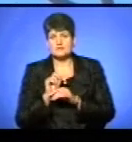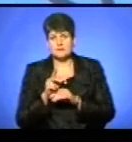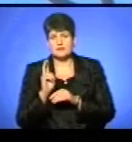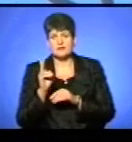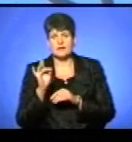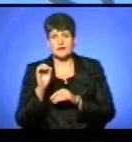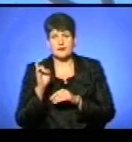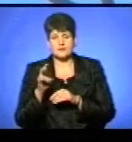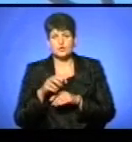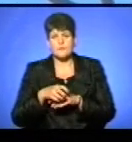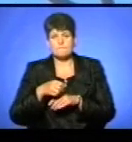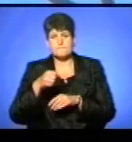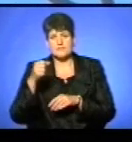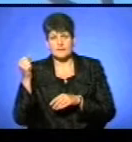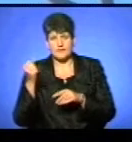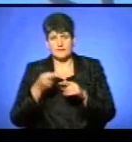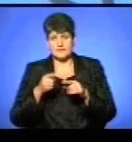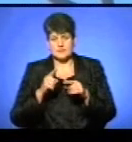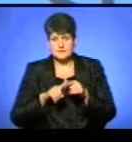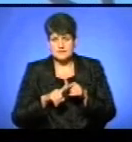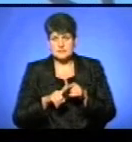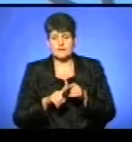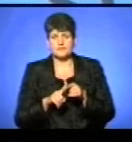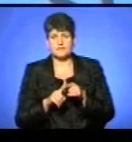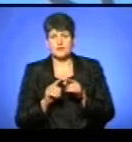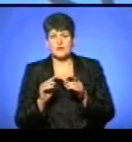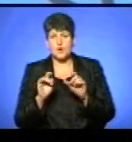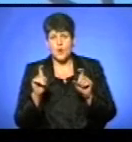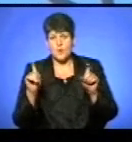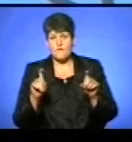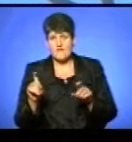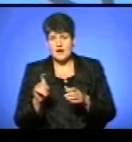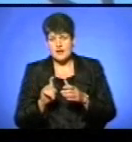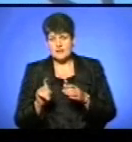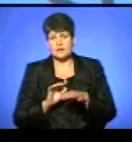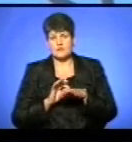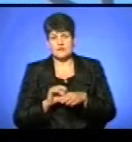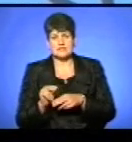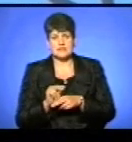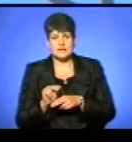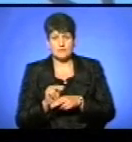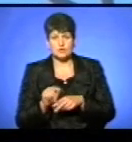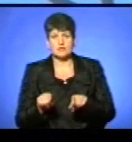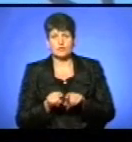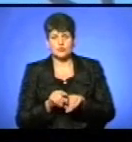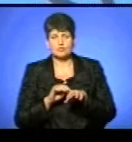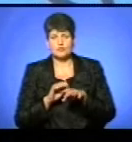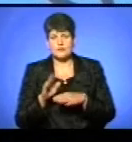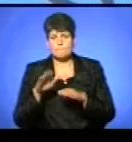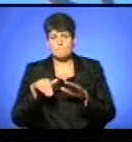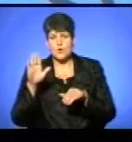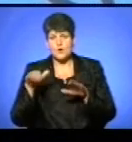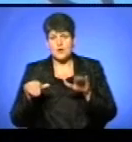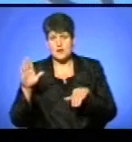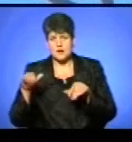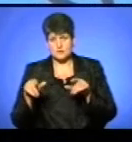для того, щоб підняти дане перило, поставити на закладні, варити, провести ремонт. Також проведемо покраску даного